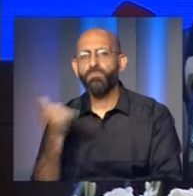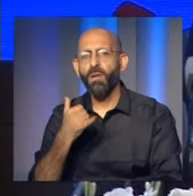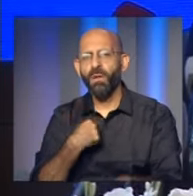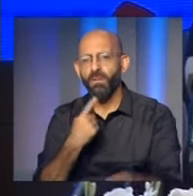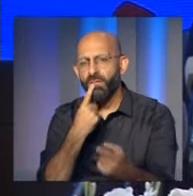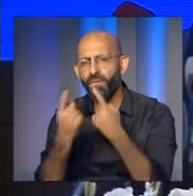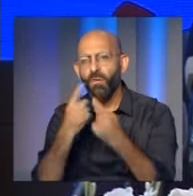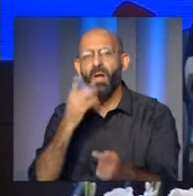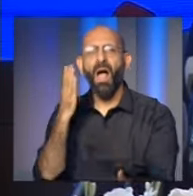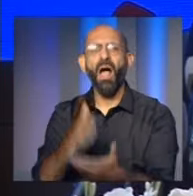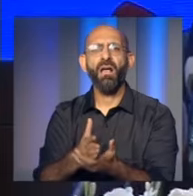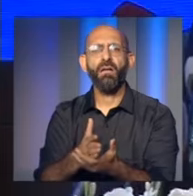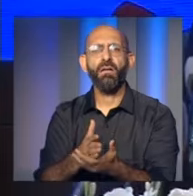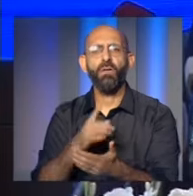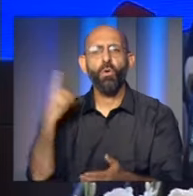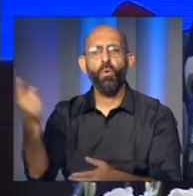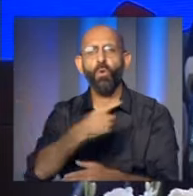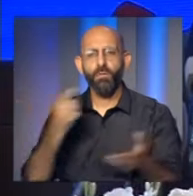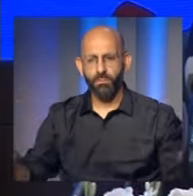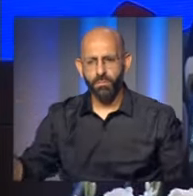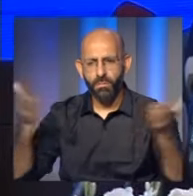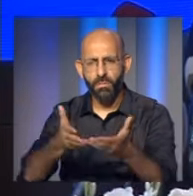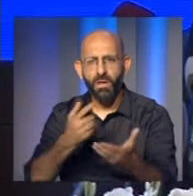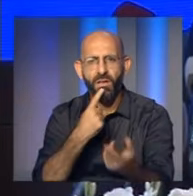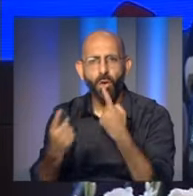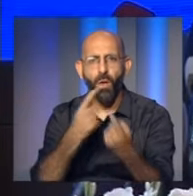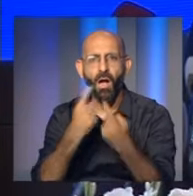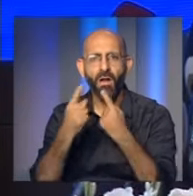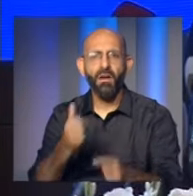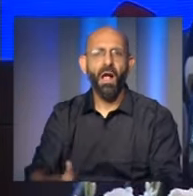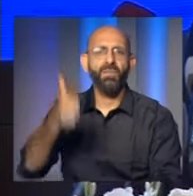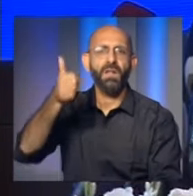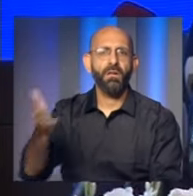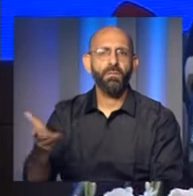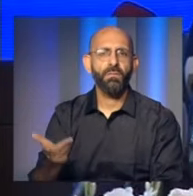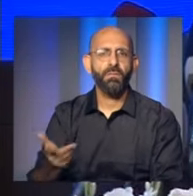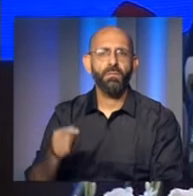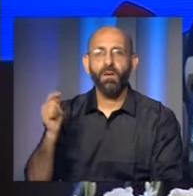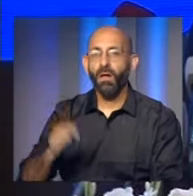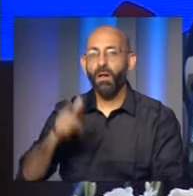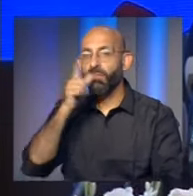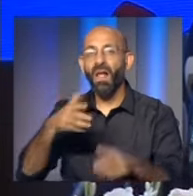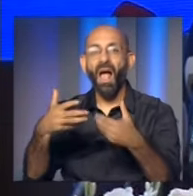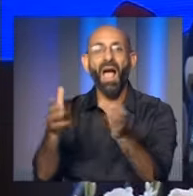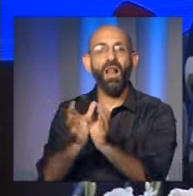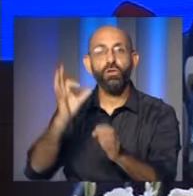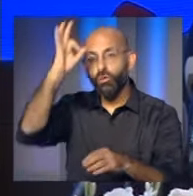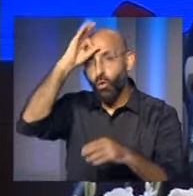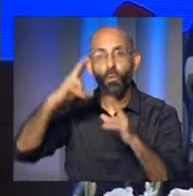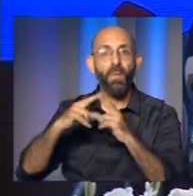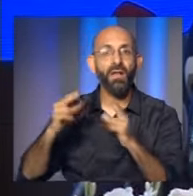رئيسي أكد أن طهران في الصياق تريد التشديد على مواقفها وحقوقها المحقة على الطاولة